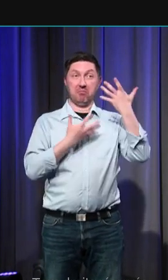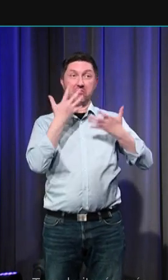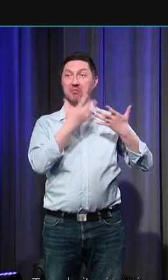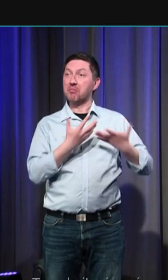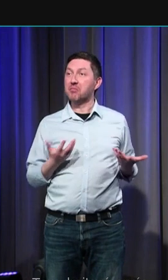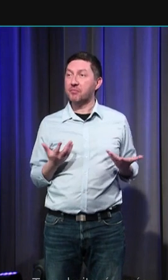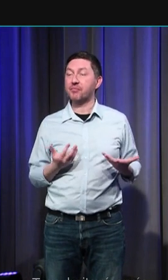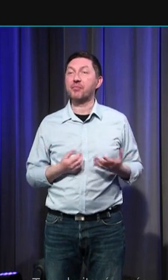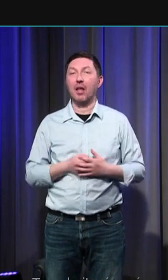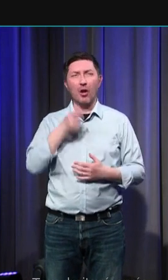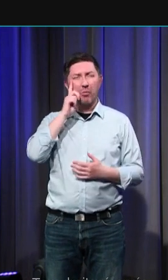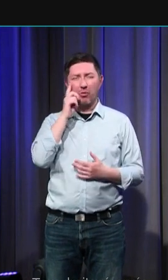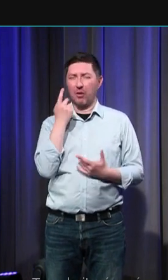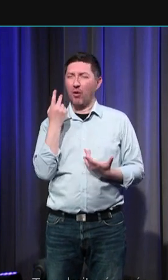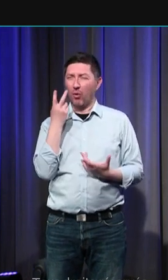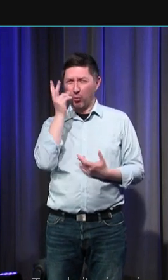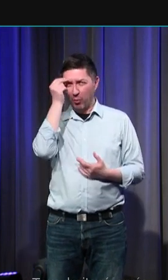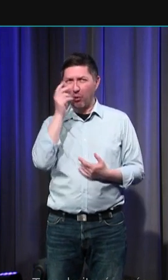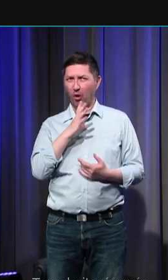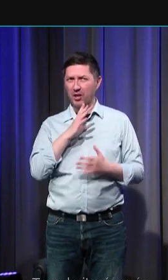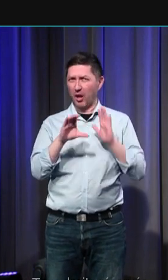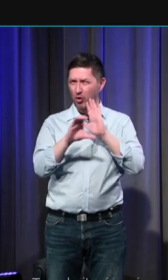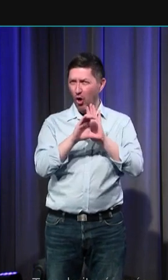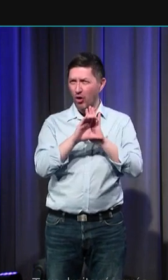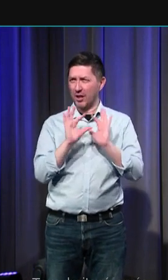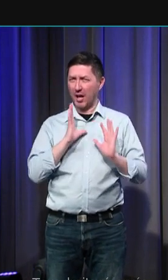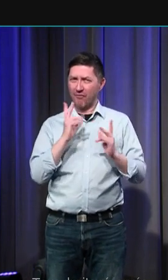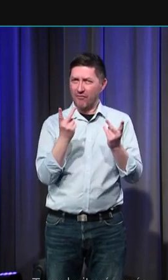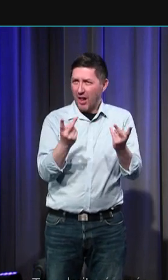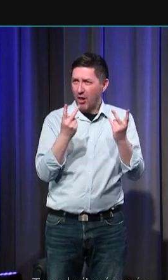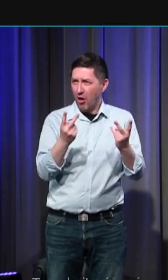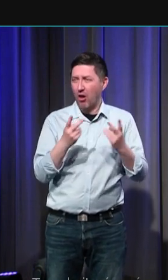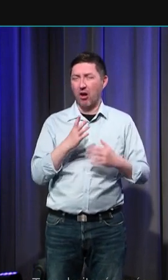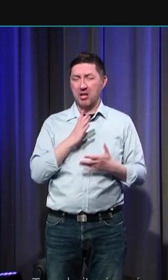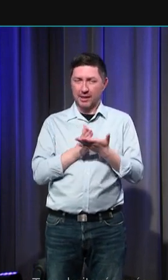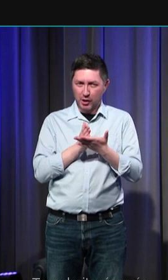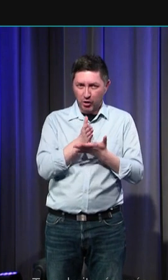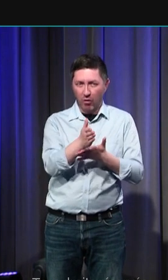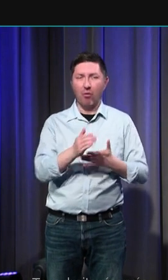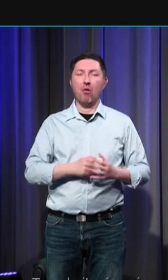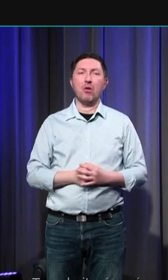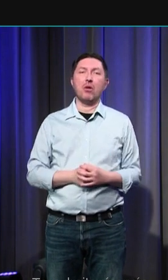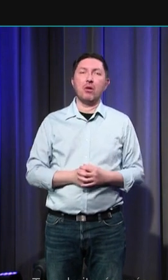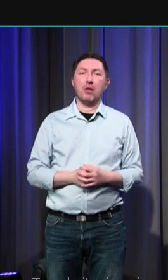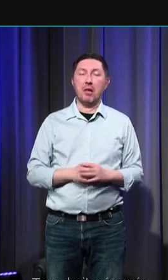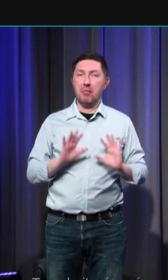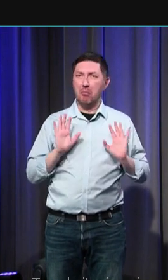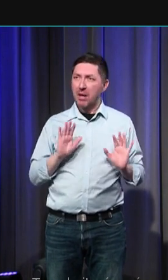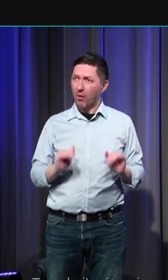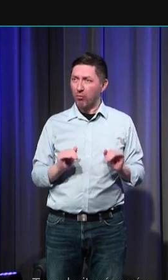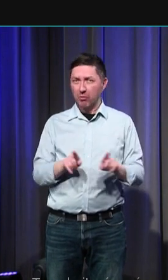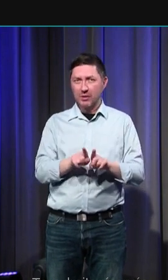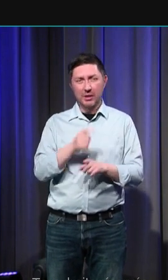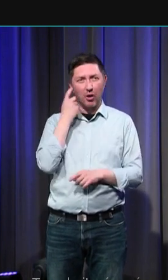façon dont elles sont codifiées quelles valeurs on leur attribue ce qu'elles signifient et comment elles agissent mais on constate